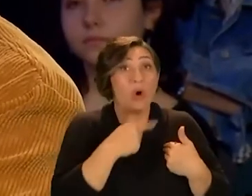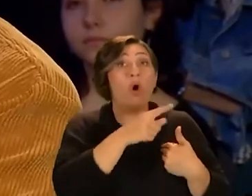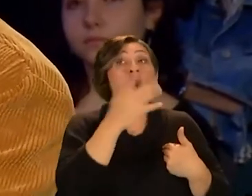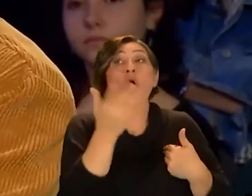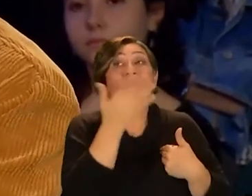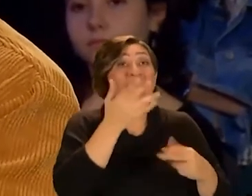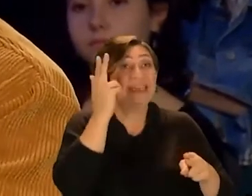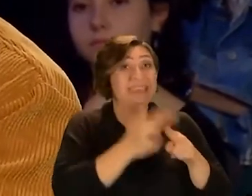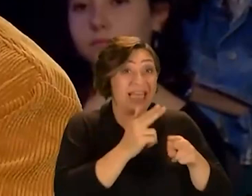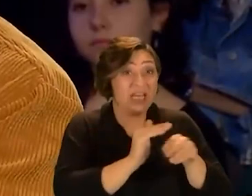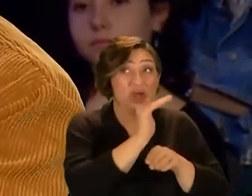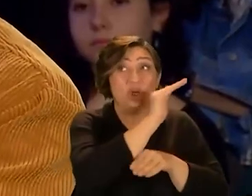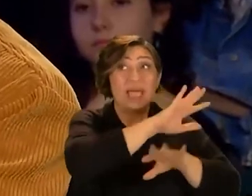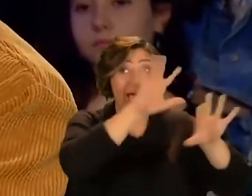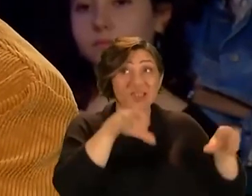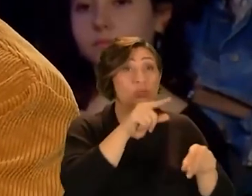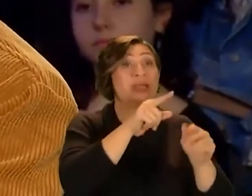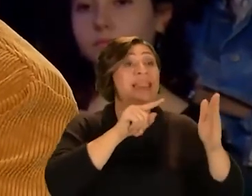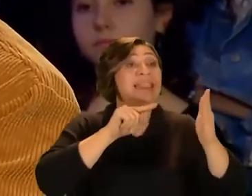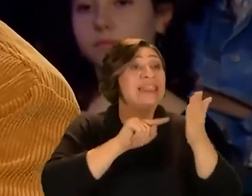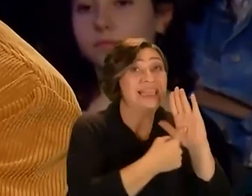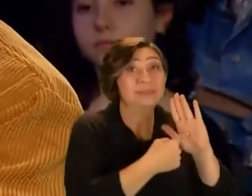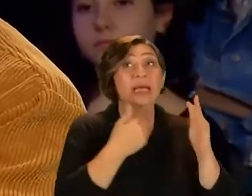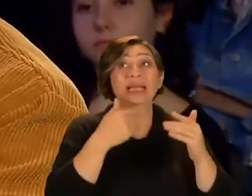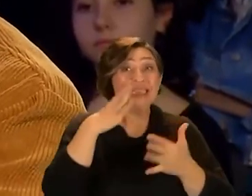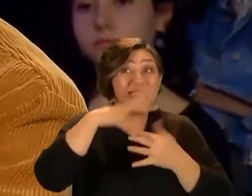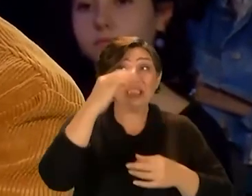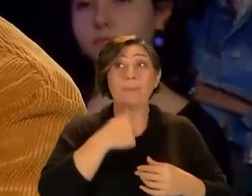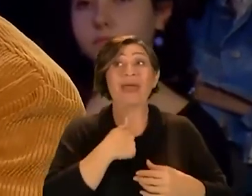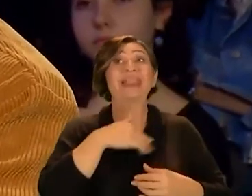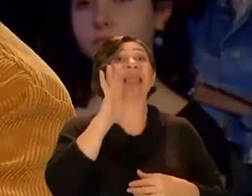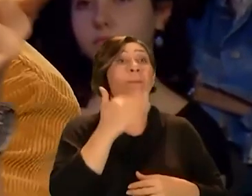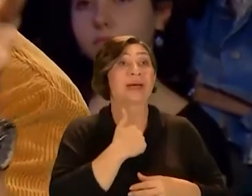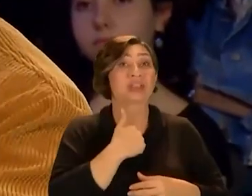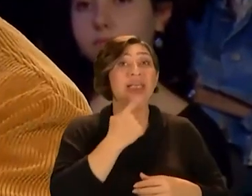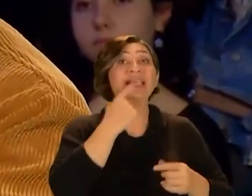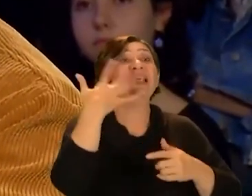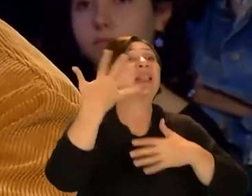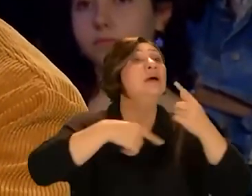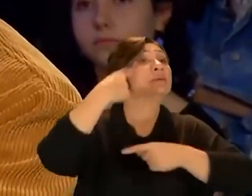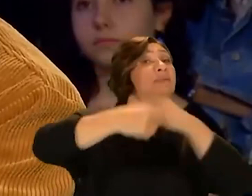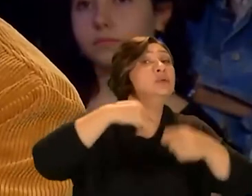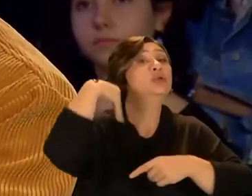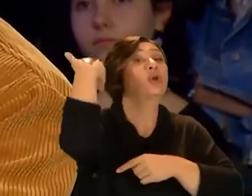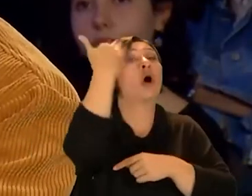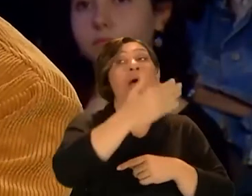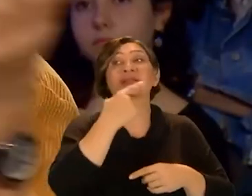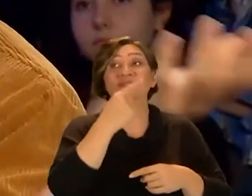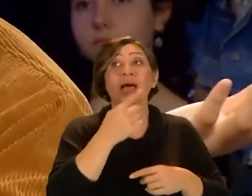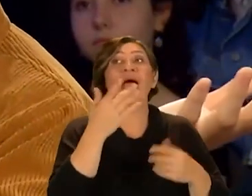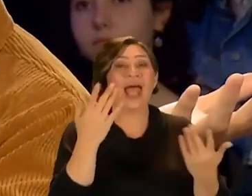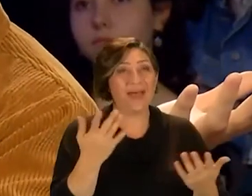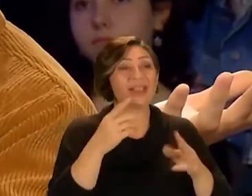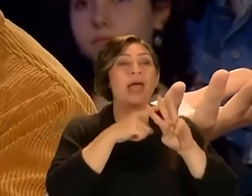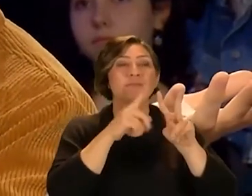Ve o kadar hızlı yaşanıyor ki her şey Bunun tespitini yapacak kişi ben değilim bence Yıllar sonra belki de bunun tespiti yapılıyor Yıllar sonra